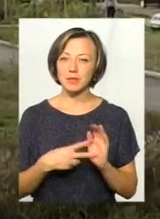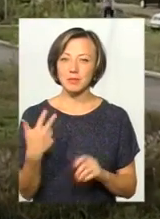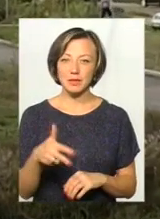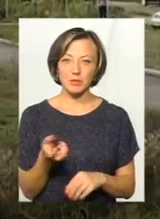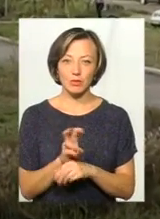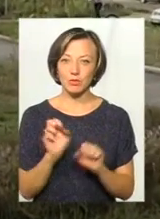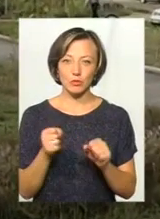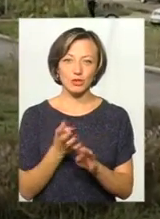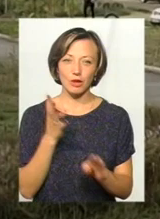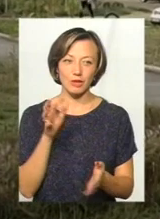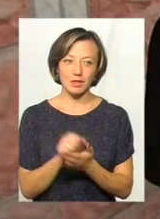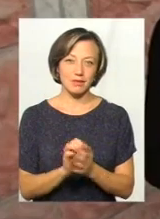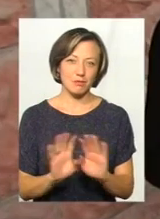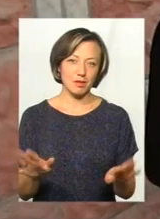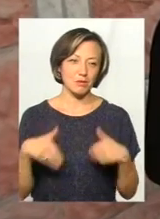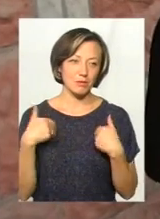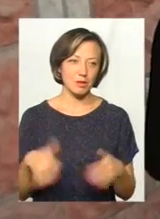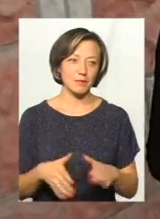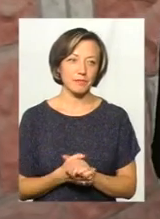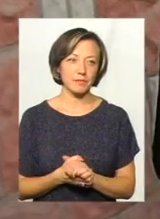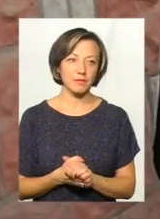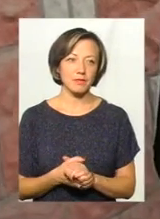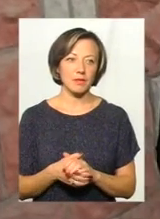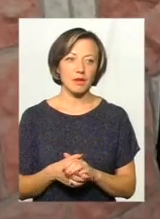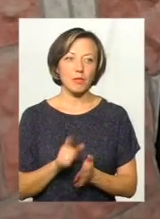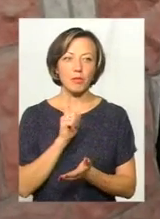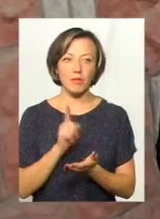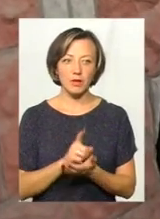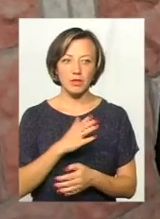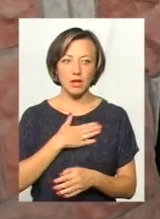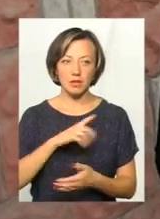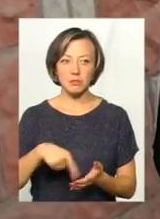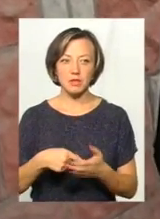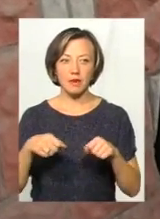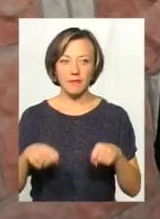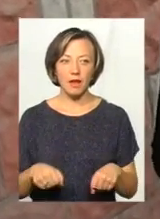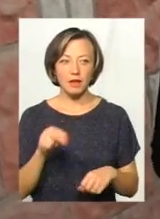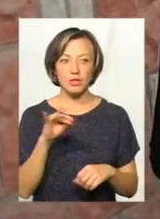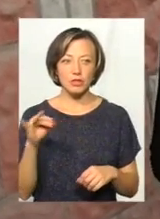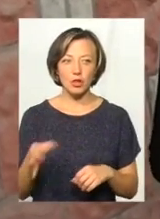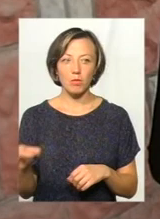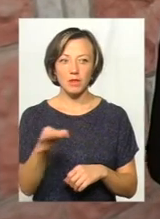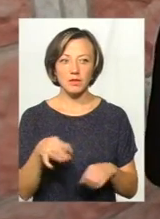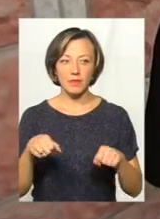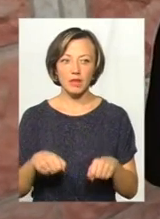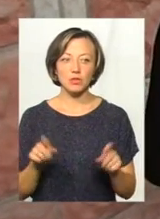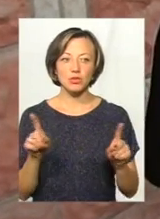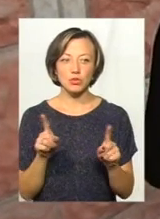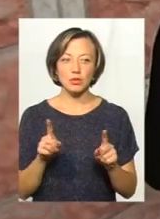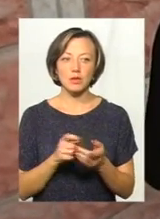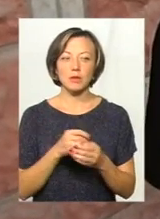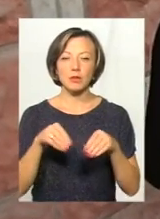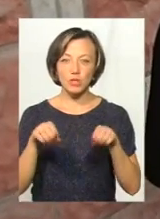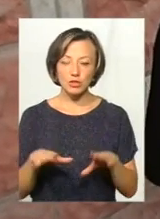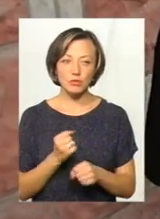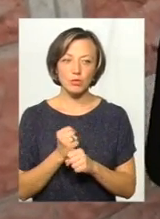можна навіть чергу вже не займати. Таке неприпустимо. Повинна наша міська влада, чи обласна влада, щось, якісь прийняти